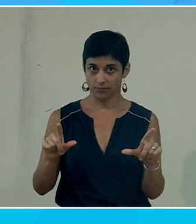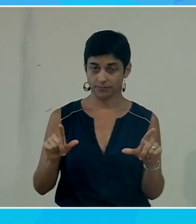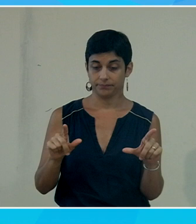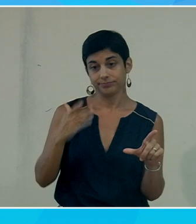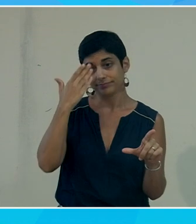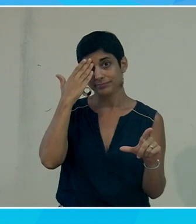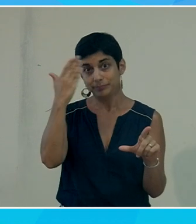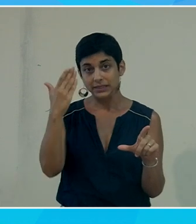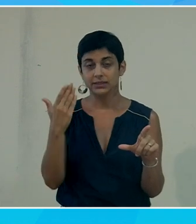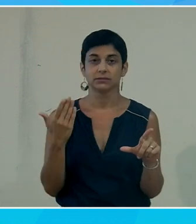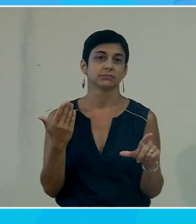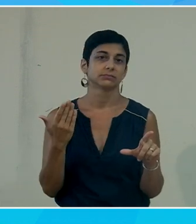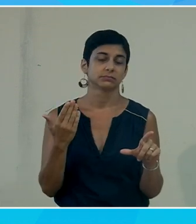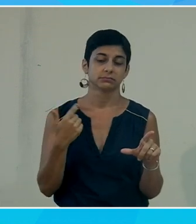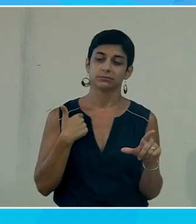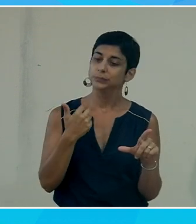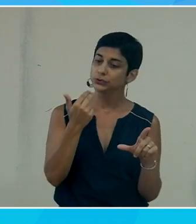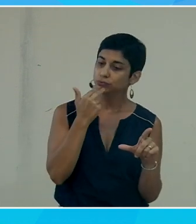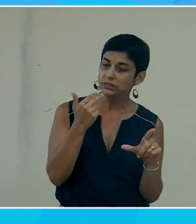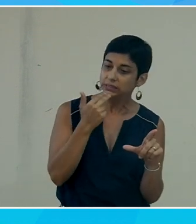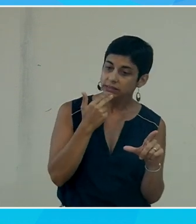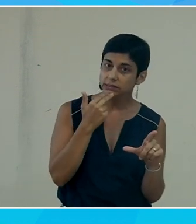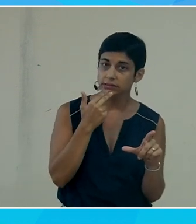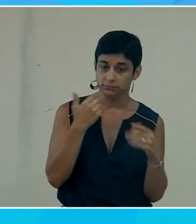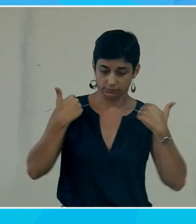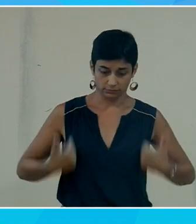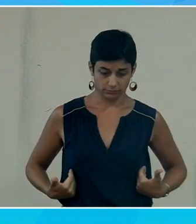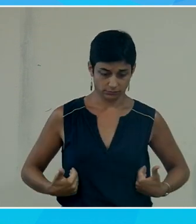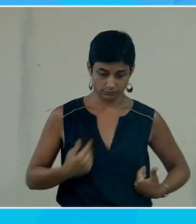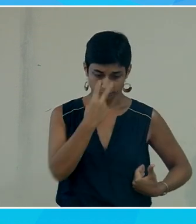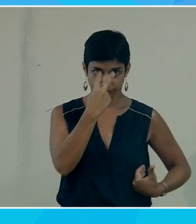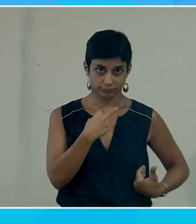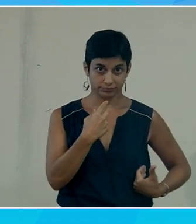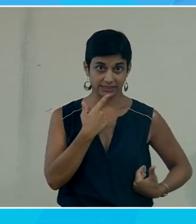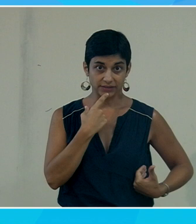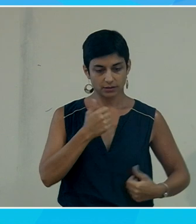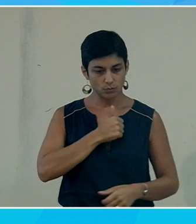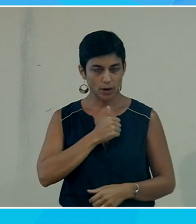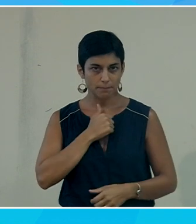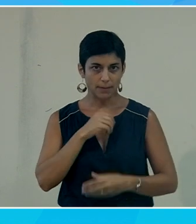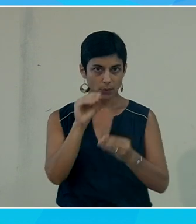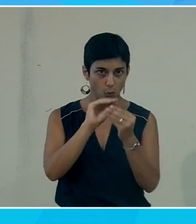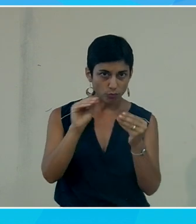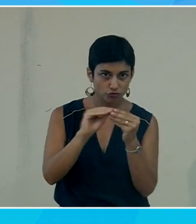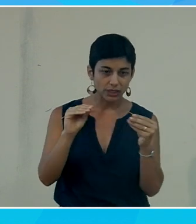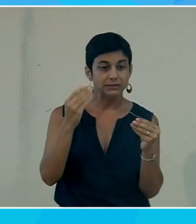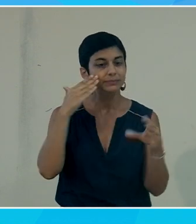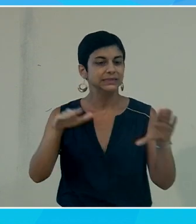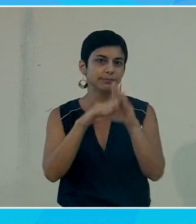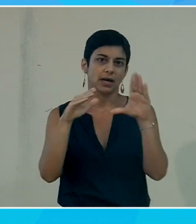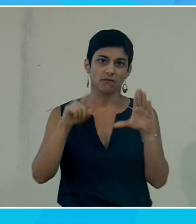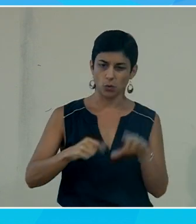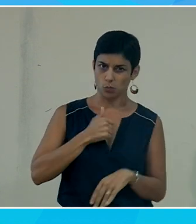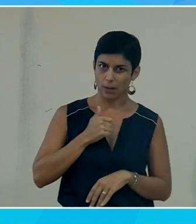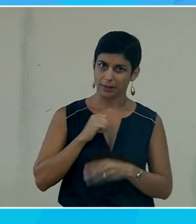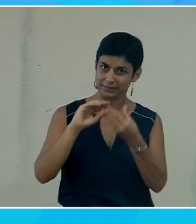si quelque part, je les utilise en tant que personne non-voyante, il faut bien que je décrive les objets quand ce n pas du texte. Donc, une image,